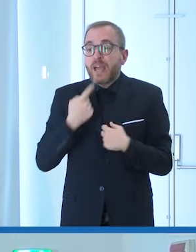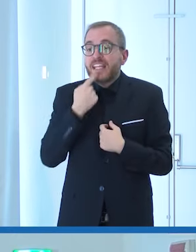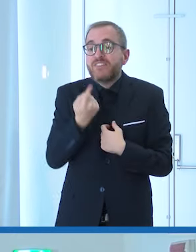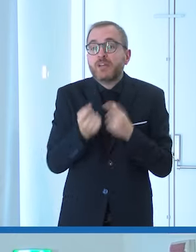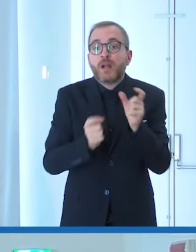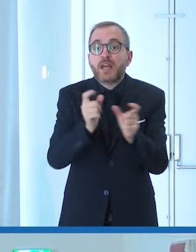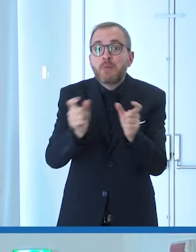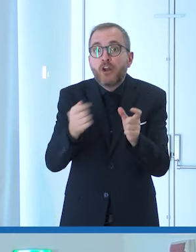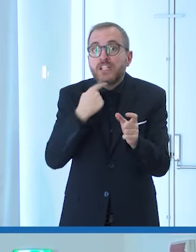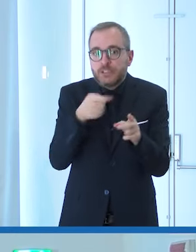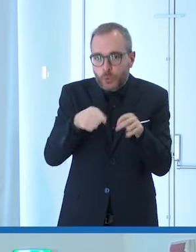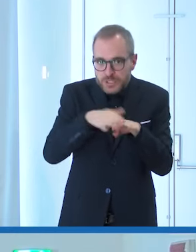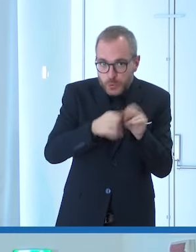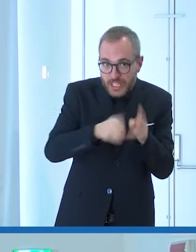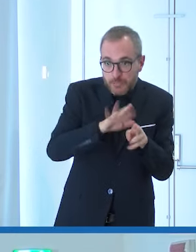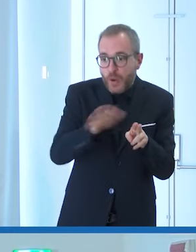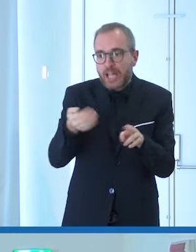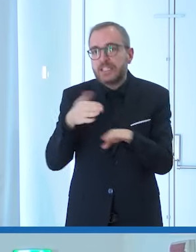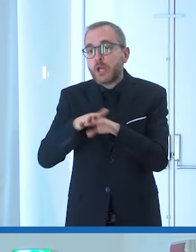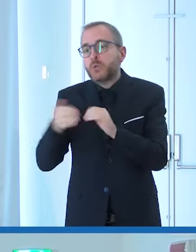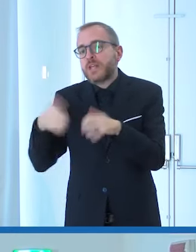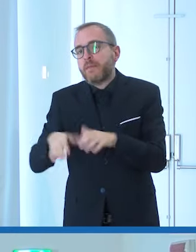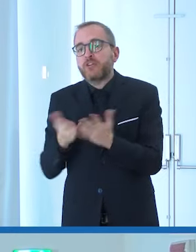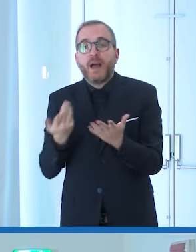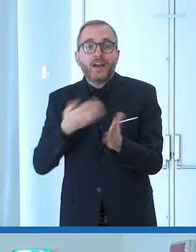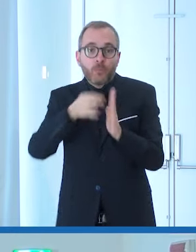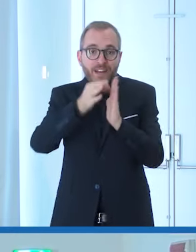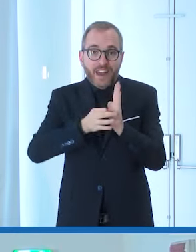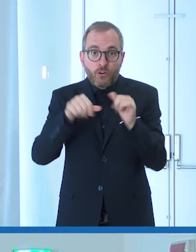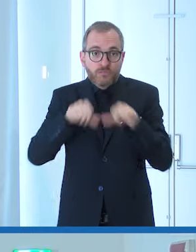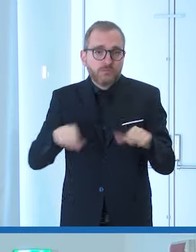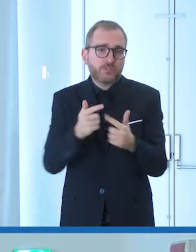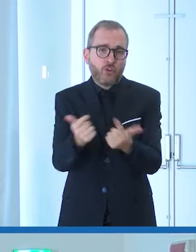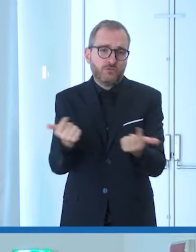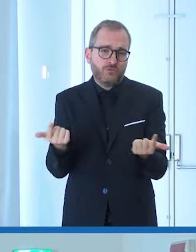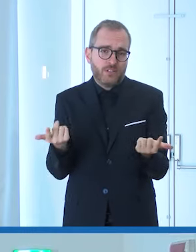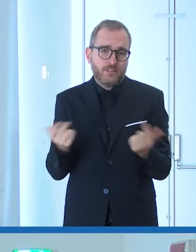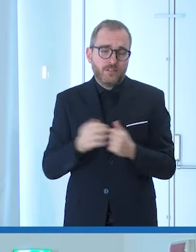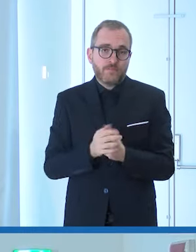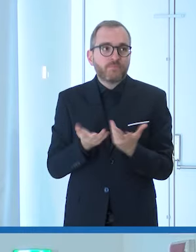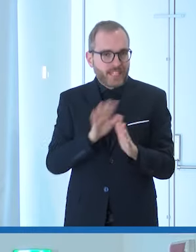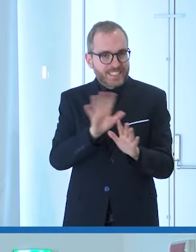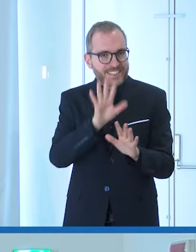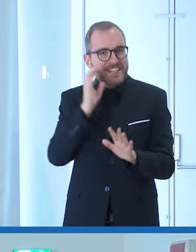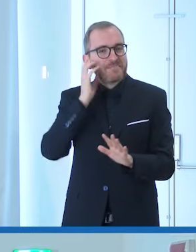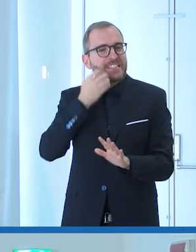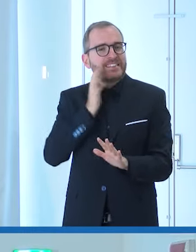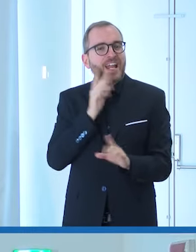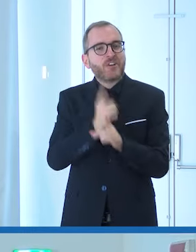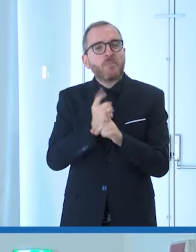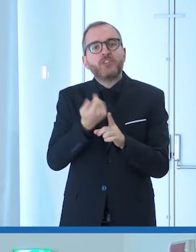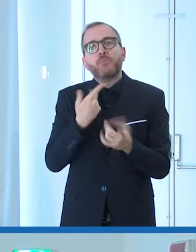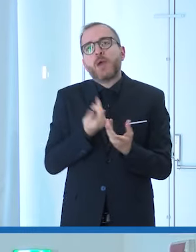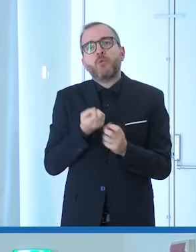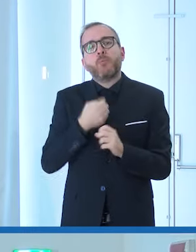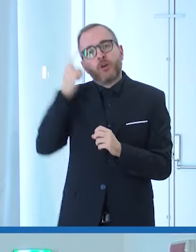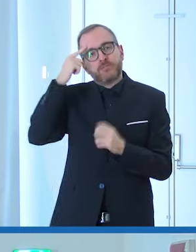parola da usare meno ma non c'è una regola fondamentale credo che so che sembra strano ma dobbiamo utilizzare il buon senso